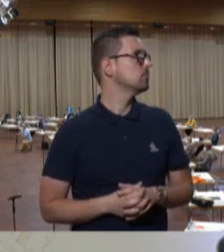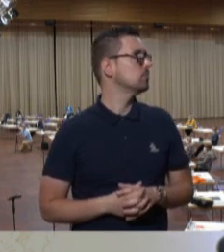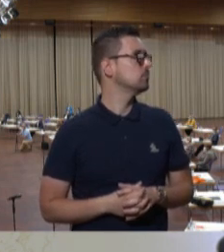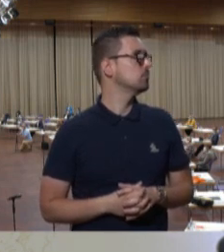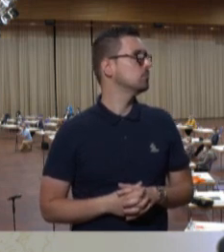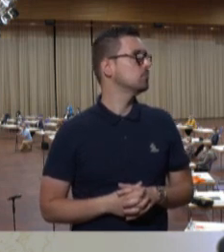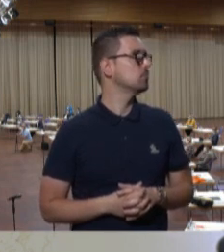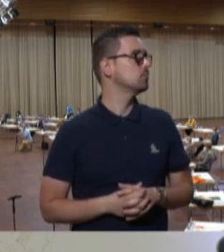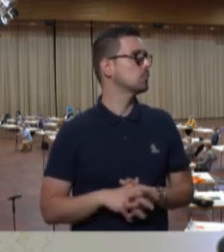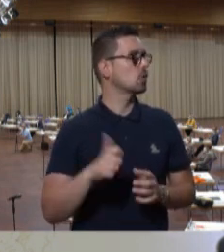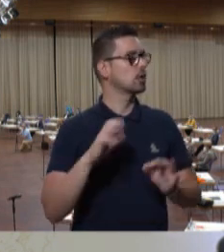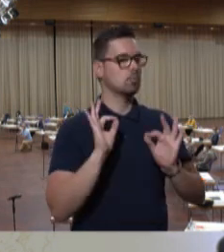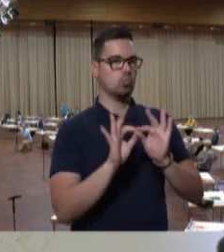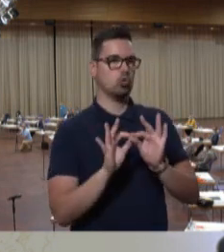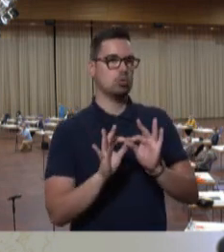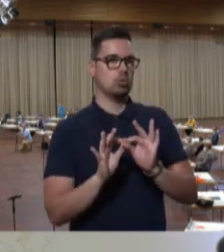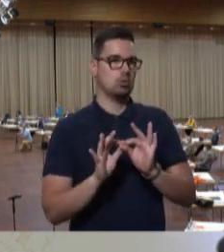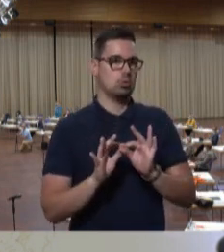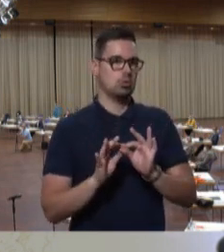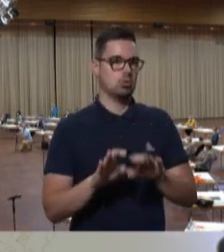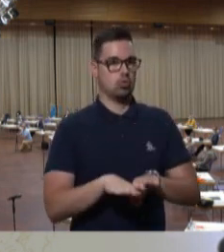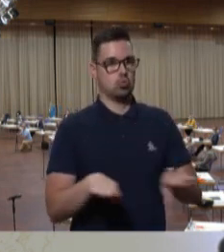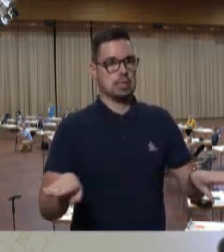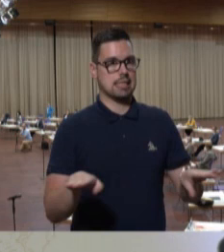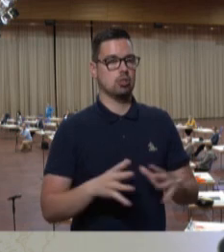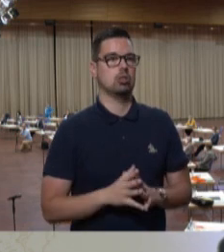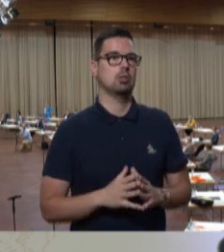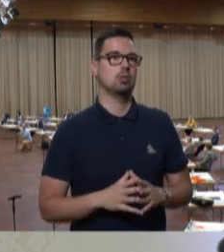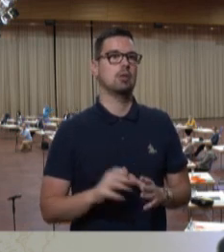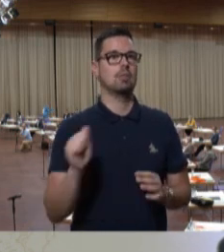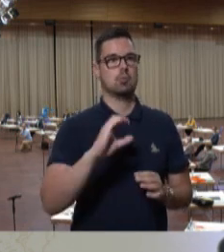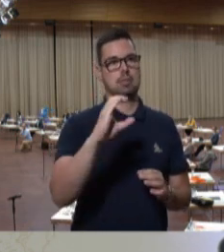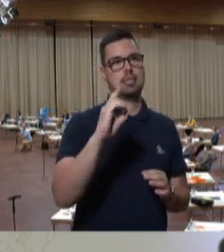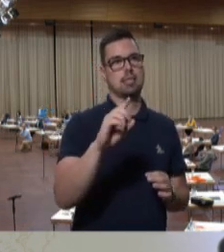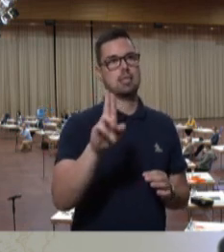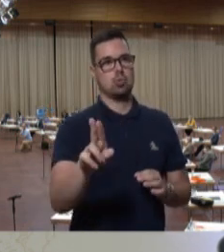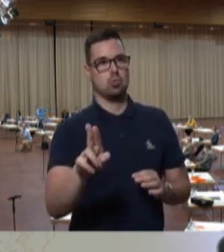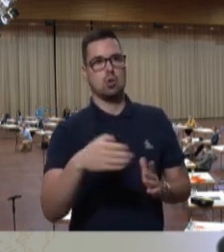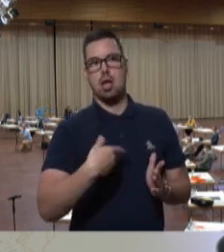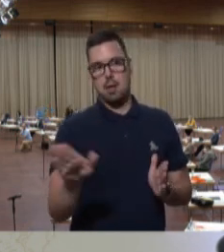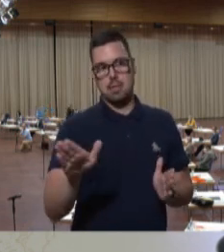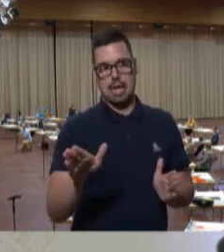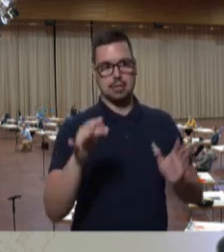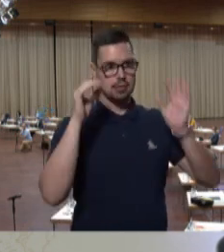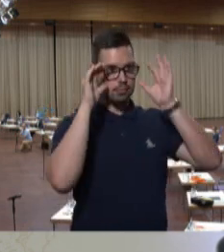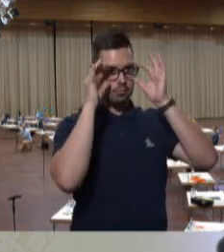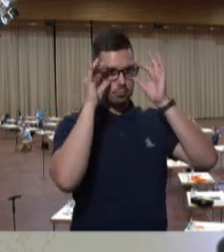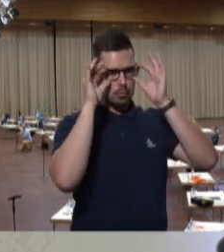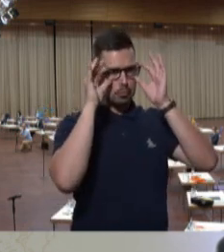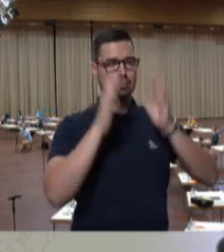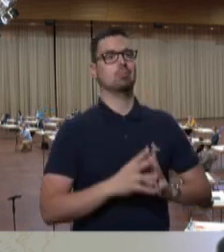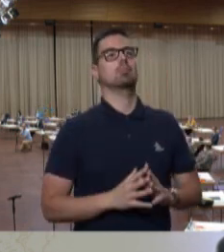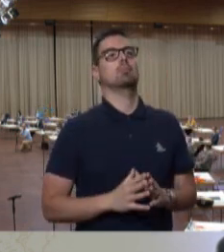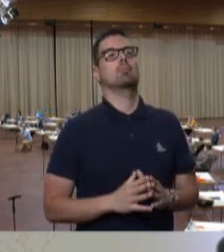Aber es gibt noch einen Punkt, einen sehr grundsätzlichen, warum die CDU-Fraktion dem vorliegenden Antrag nicht zustimmen wird.